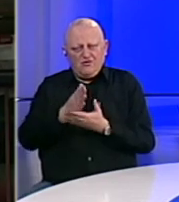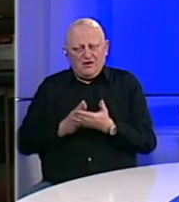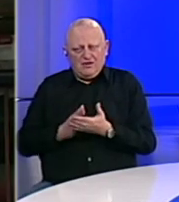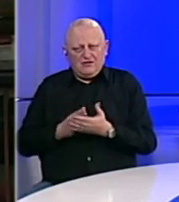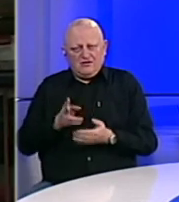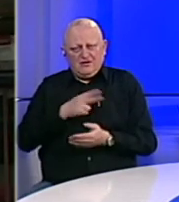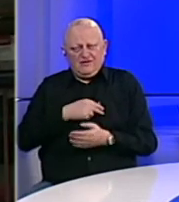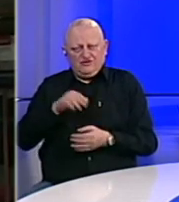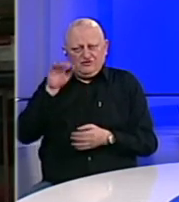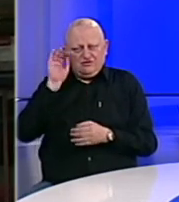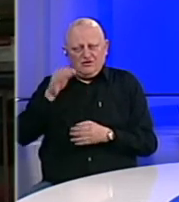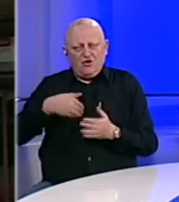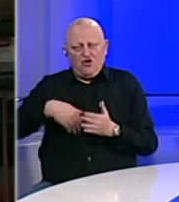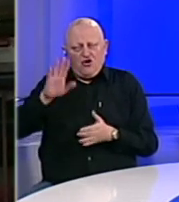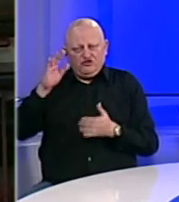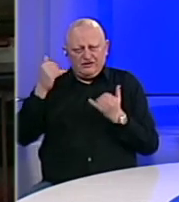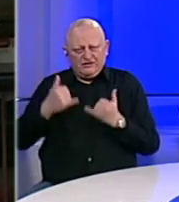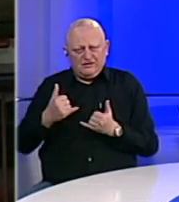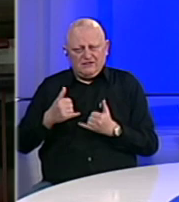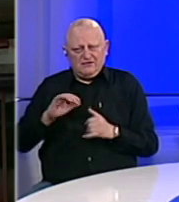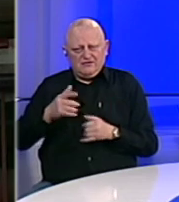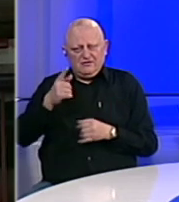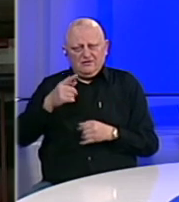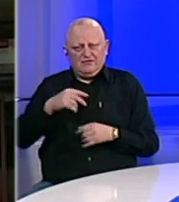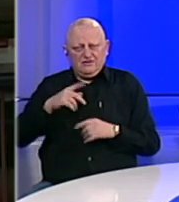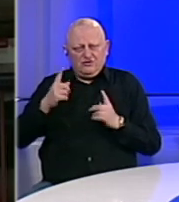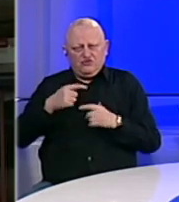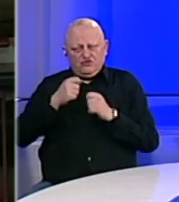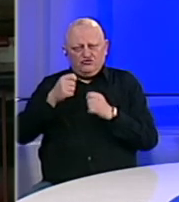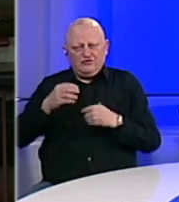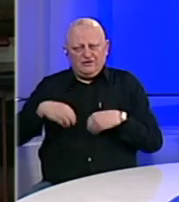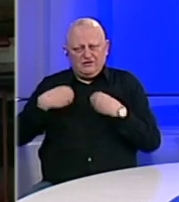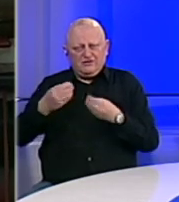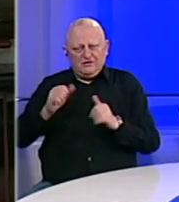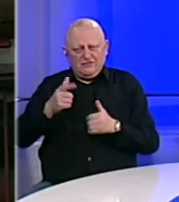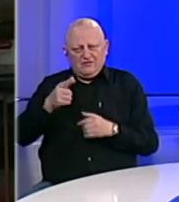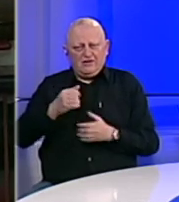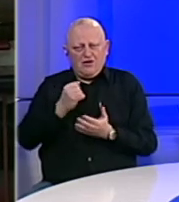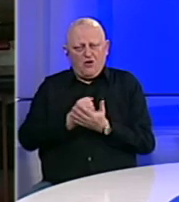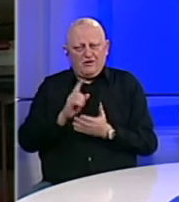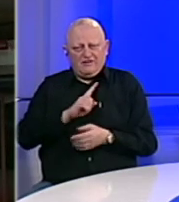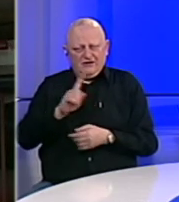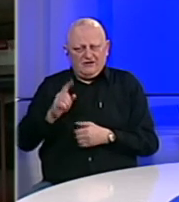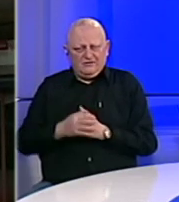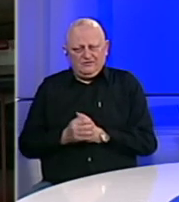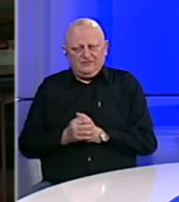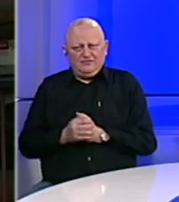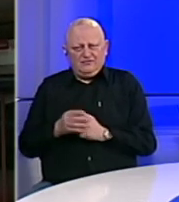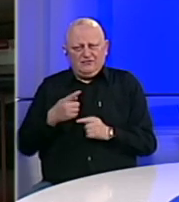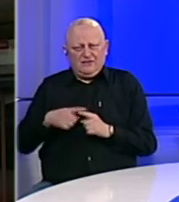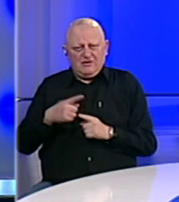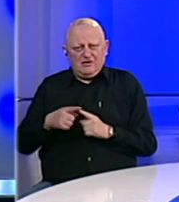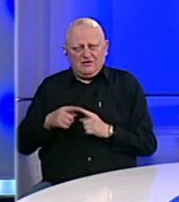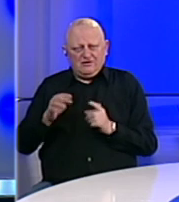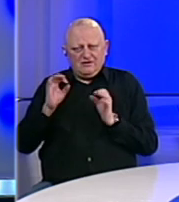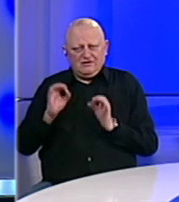Krivična prijava je otišla danas, jednako se nadržo tužilaštvo izjasni da li je ona opravdan ili ne. Razluge, kažu,